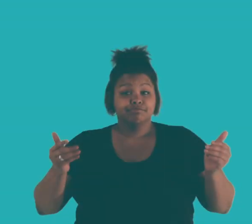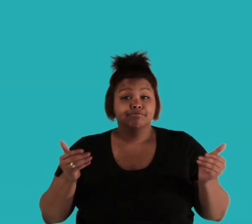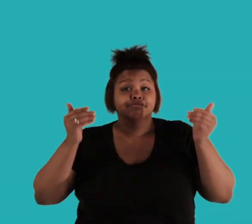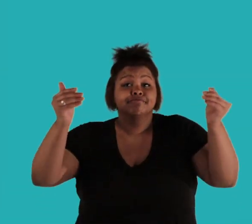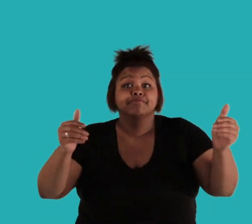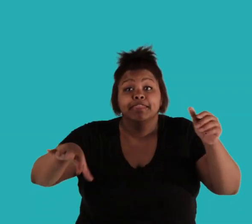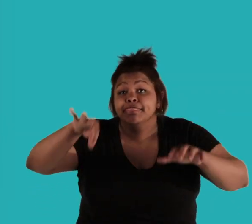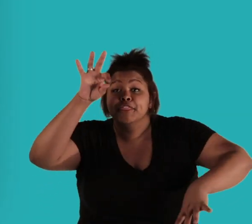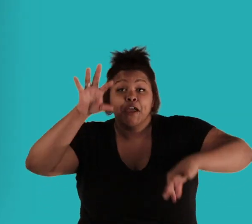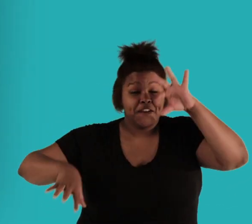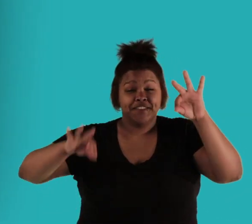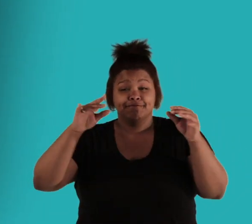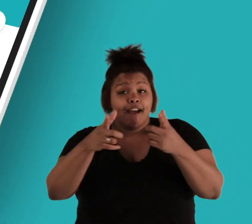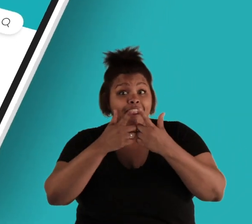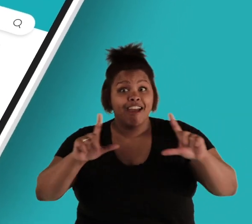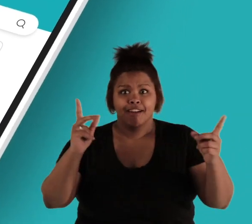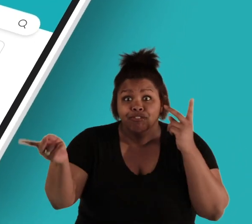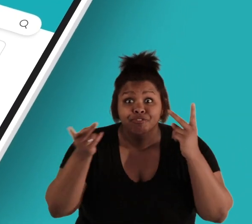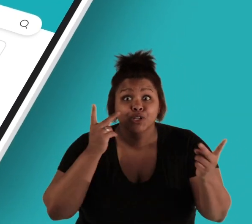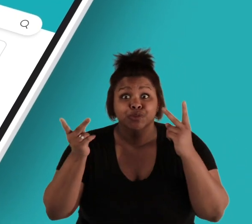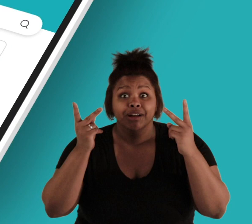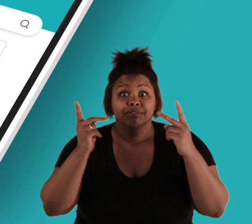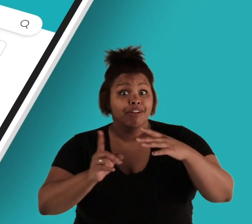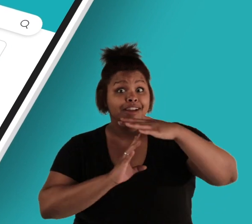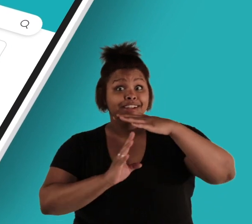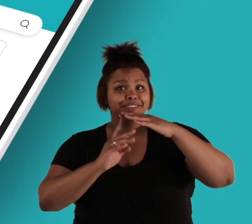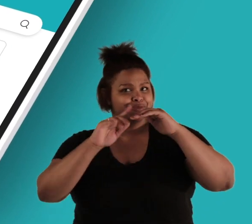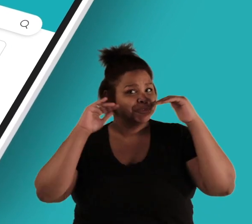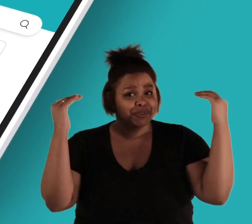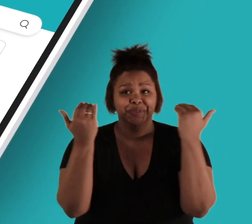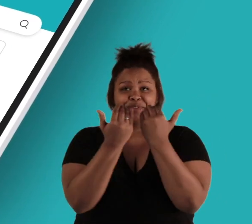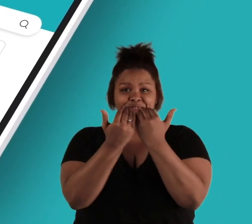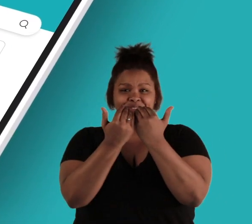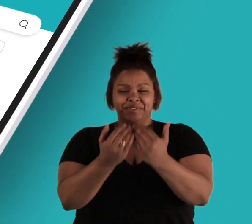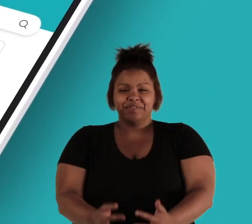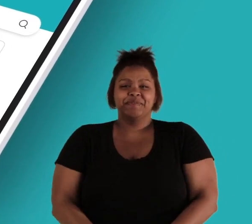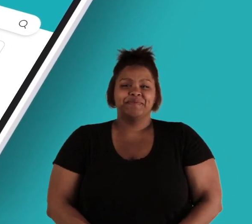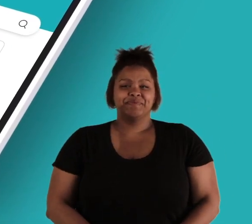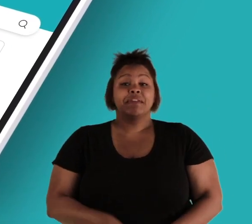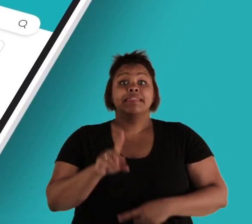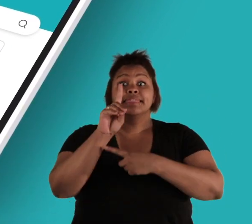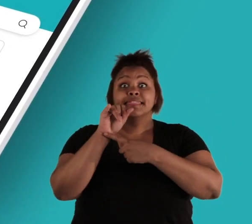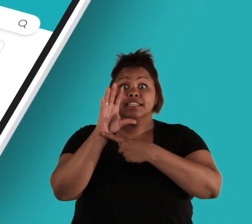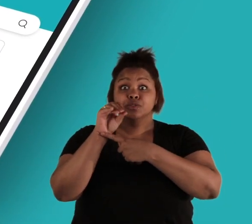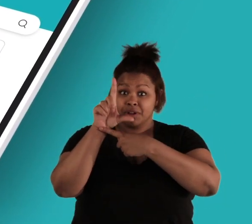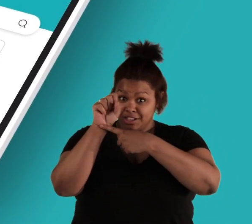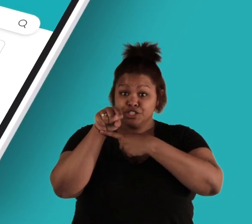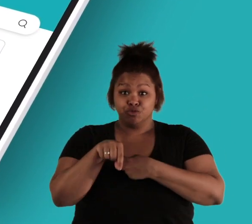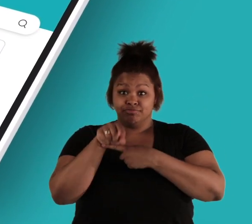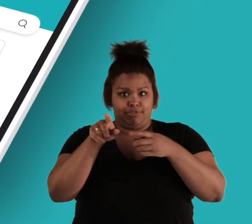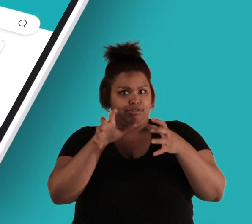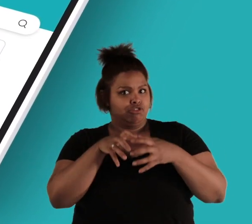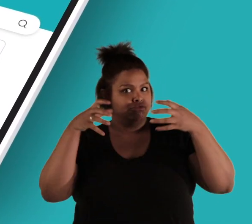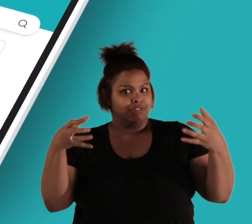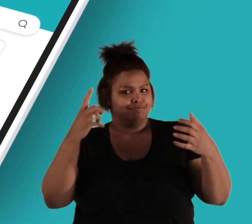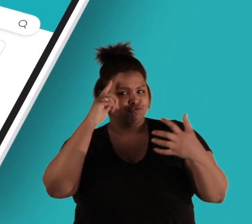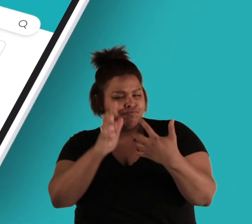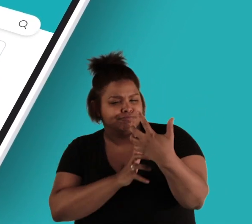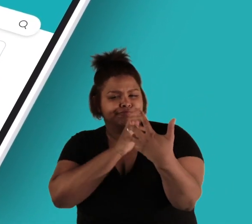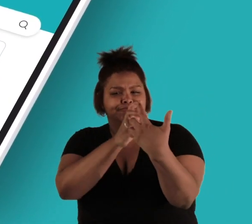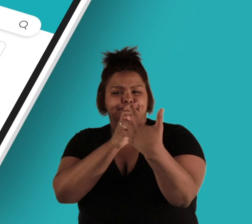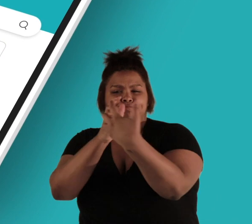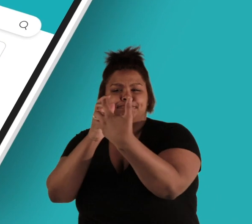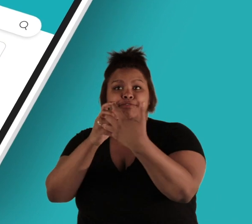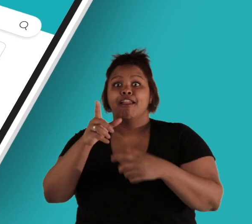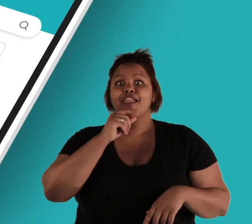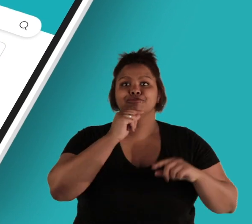Partez à la découverte d'une langue visuelle accessible à tous. DICO-LSQ, un dictionnaire adapté à tous les groupes d